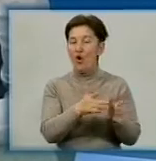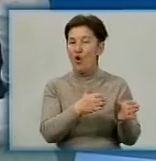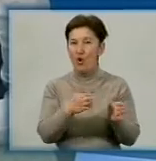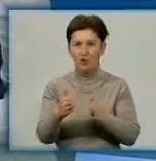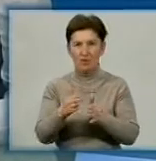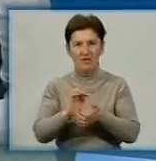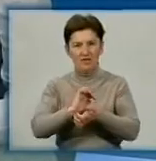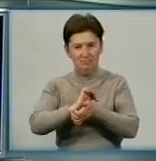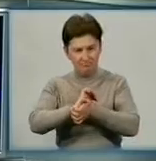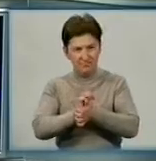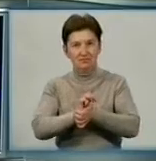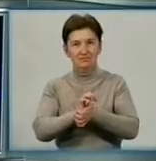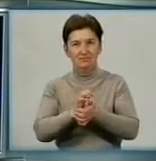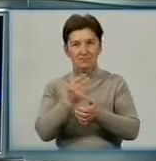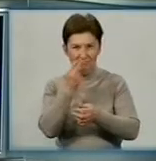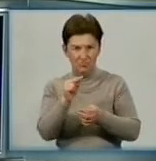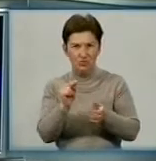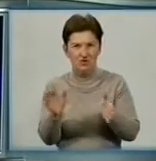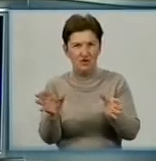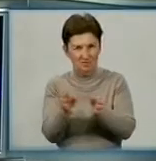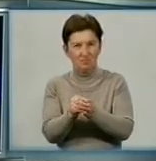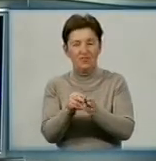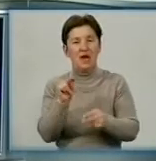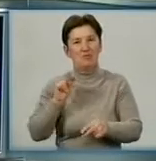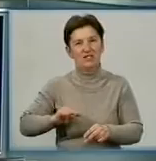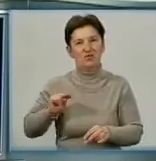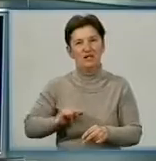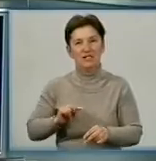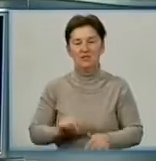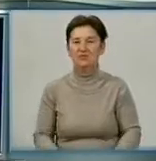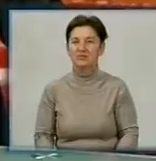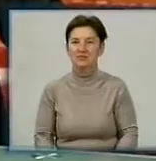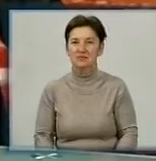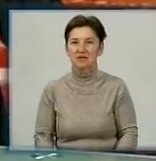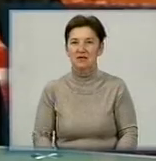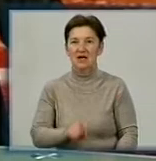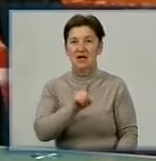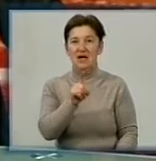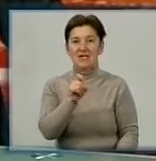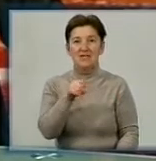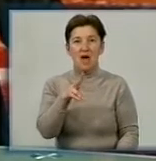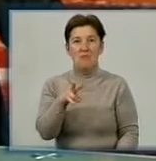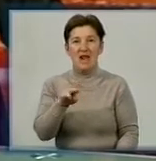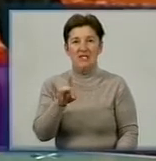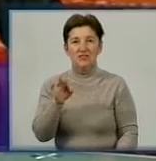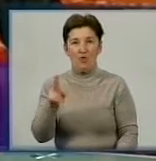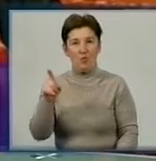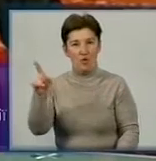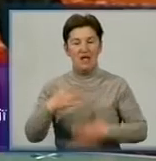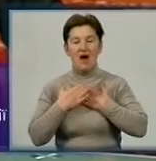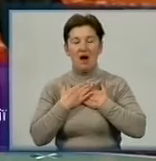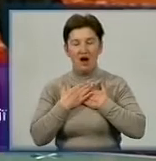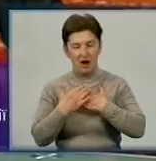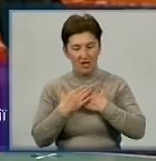тісніше. Чи є вже конкретні напрацювання саме роботи із землянством? Із землянством. Ми домовилися, що вони активно